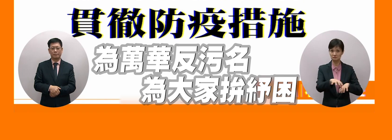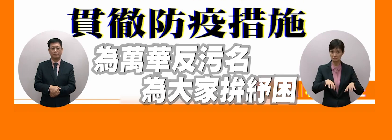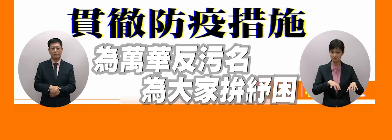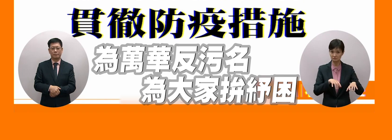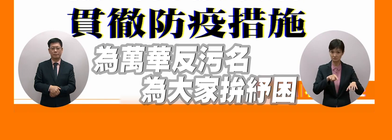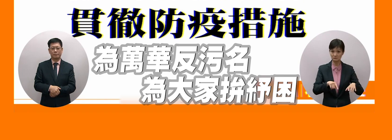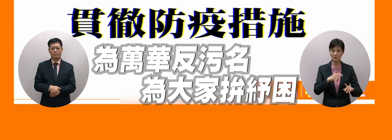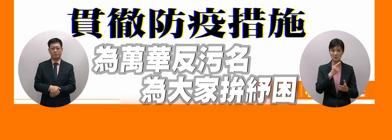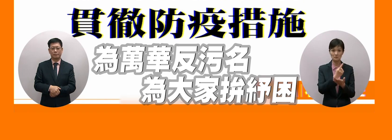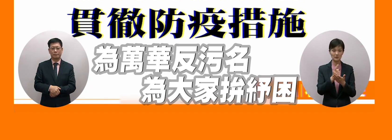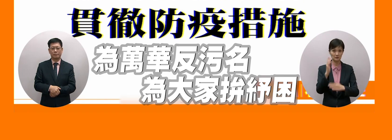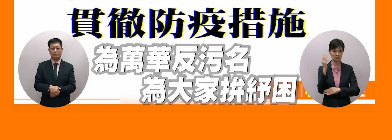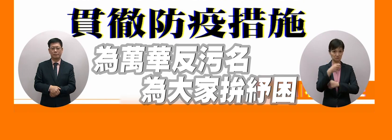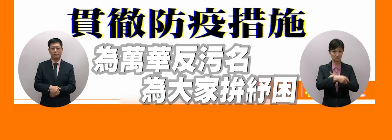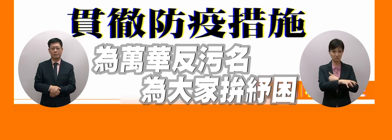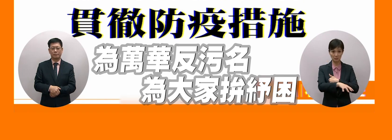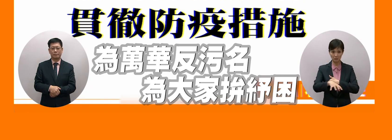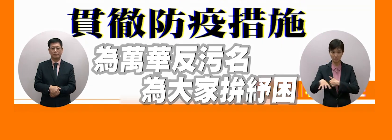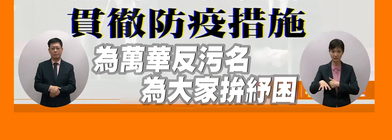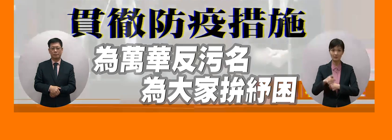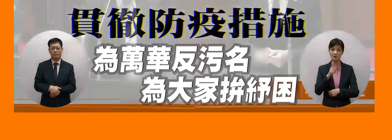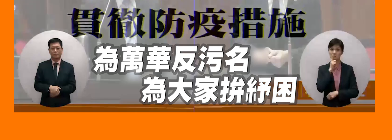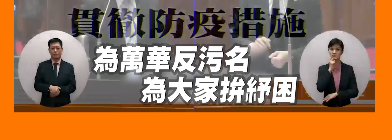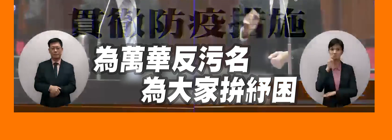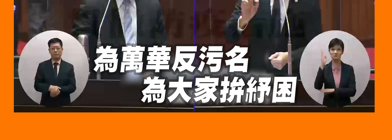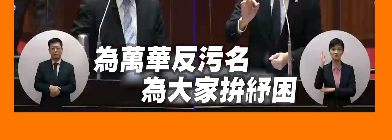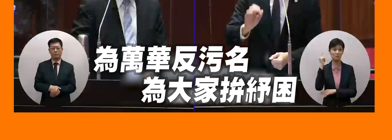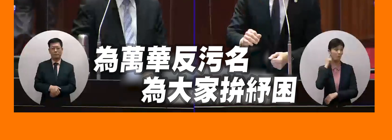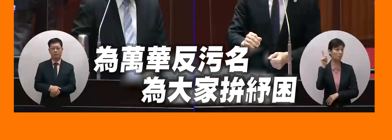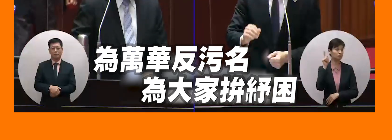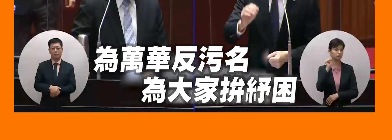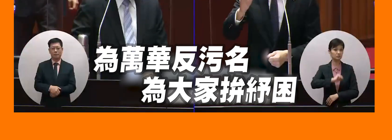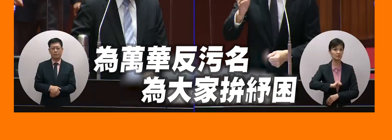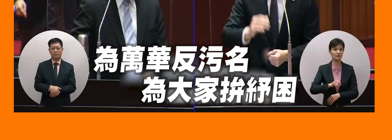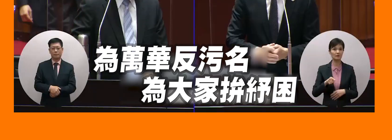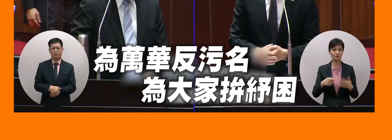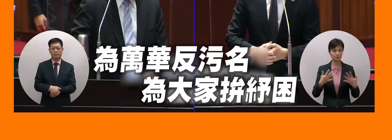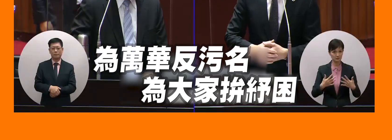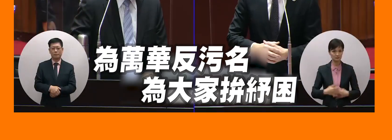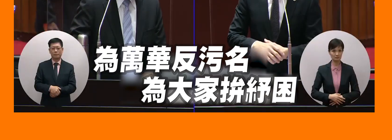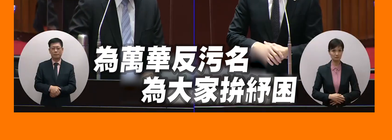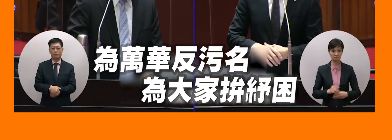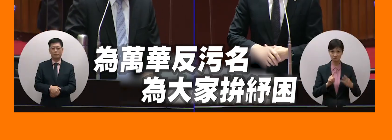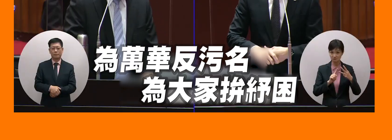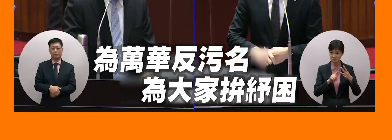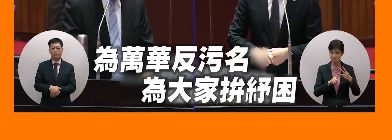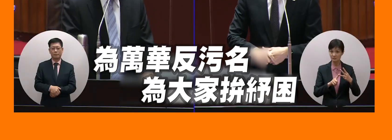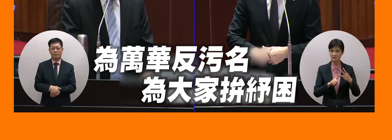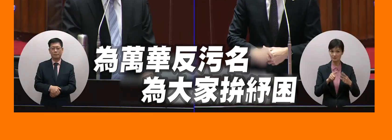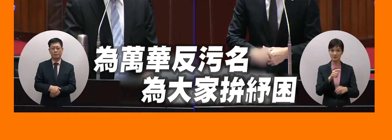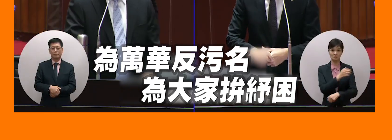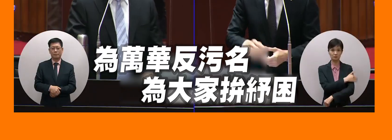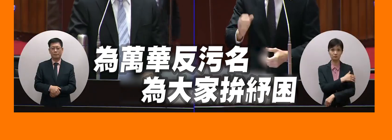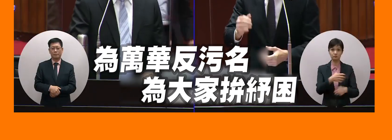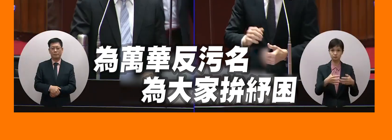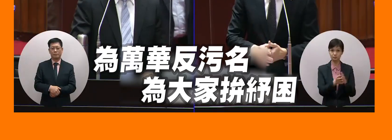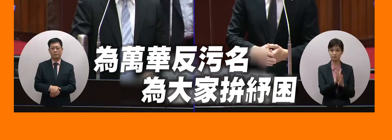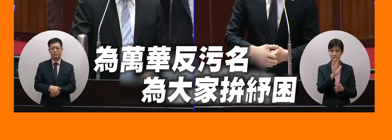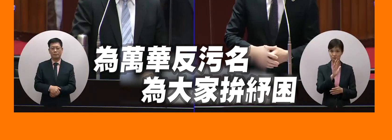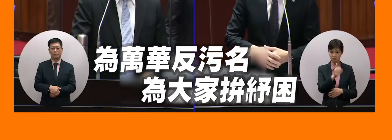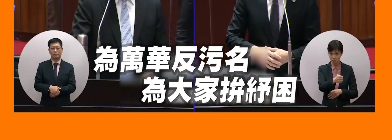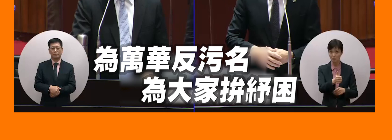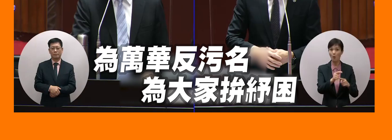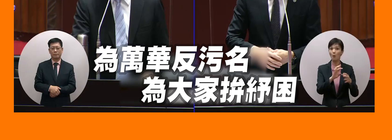這個國基關他沒有在插中央的規定問題第三跟我們這個部長也很有關係因為要